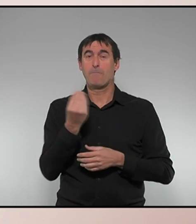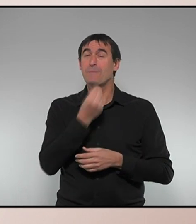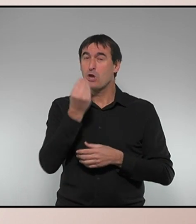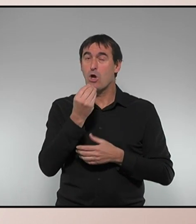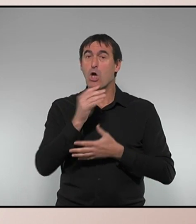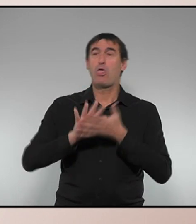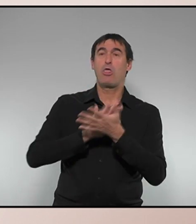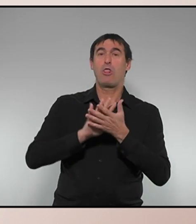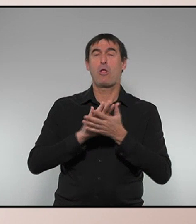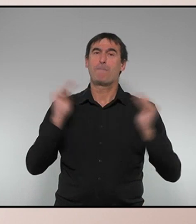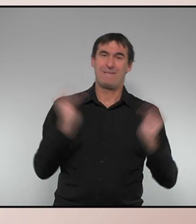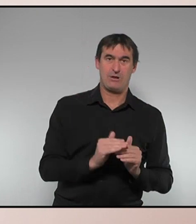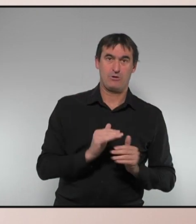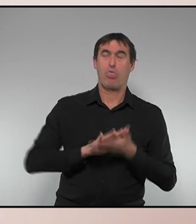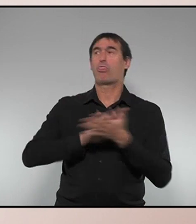menys que no de més. gràcies.